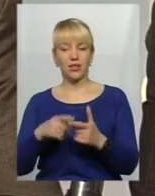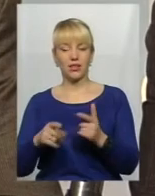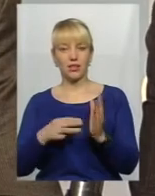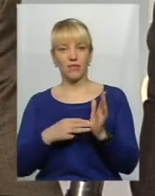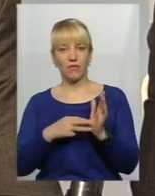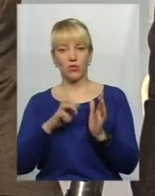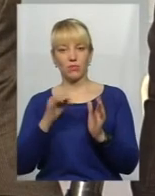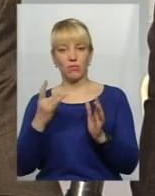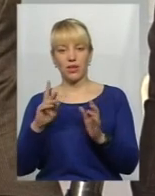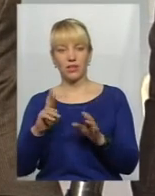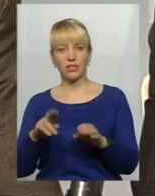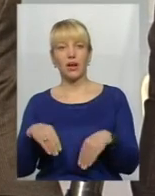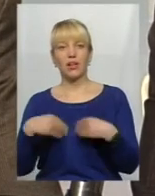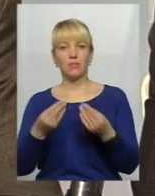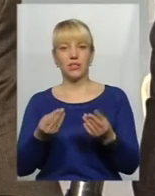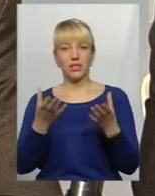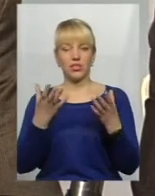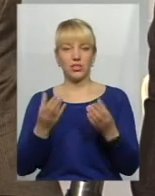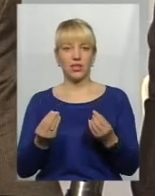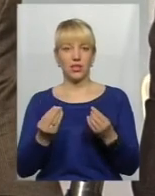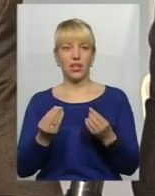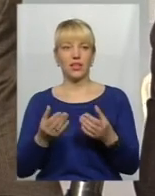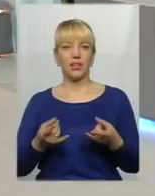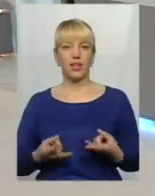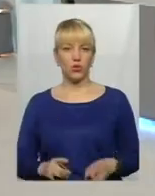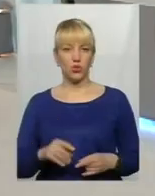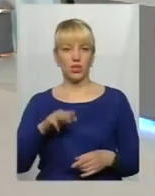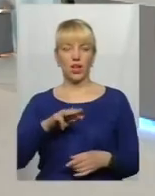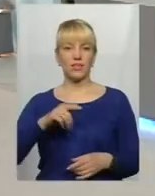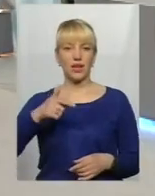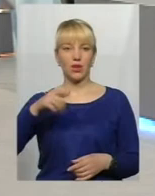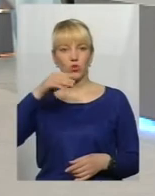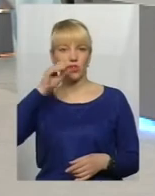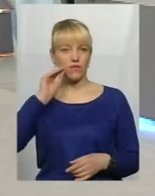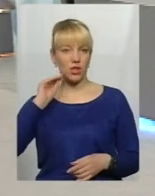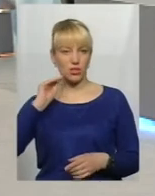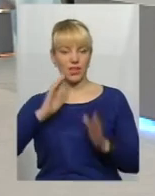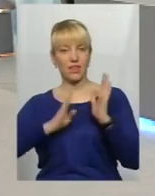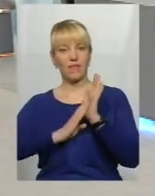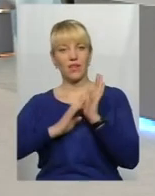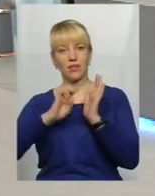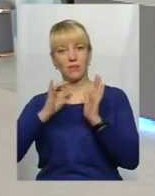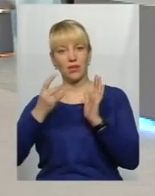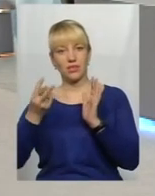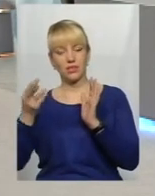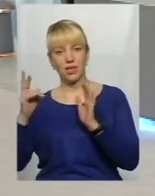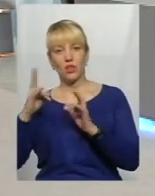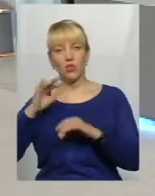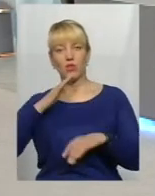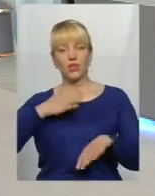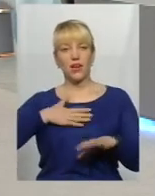8 березня призначити день народження Тараса Григоровича, 9 березня. На жаль, наша